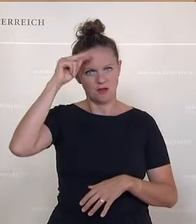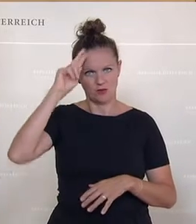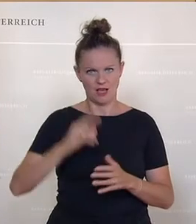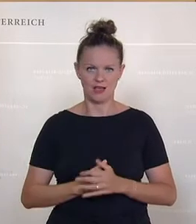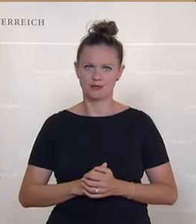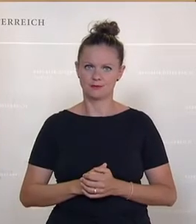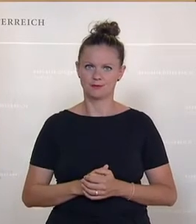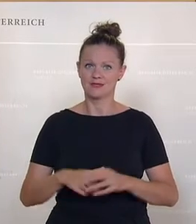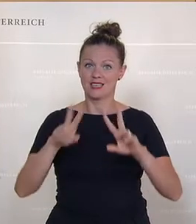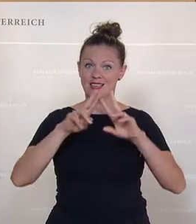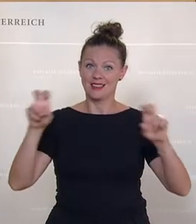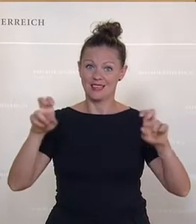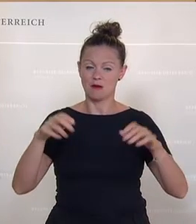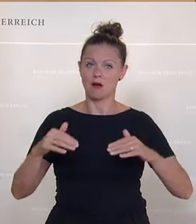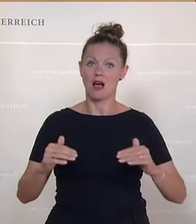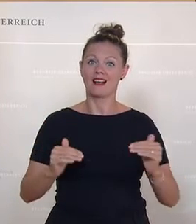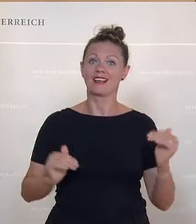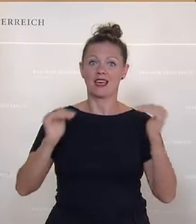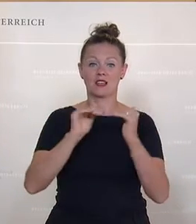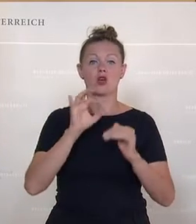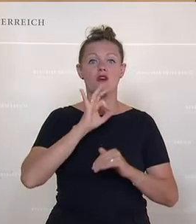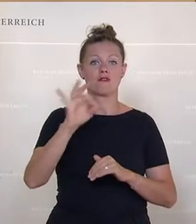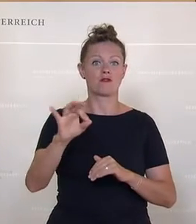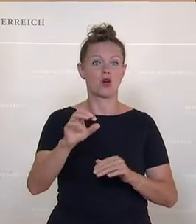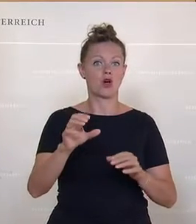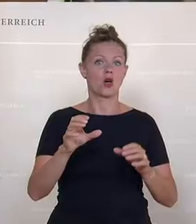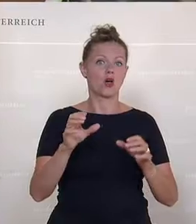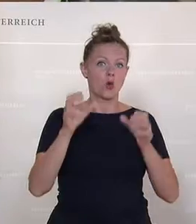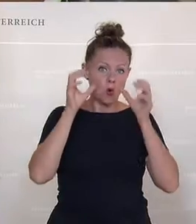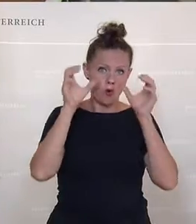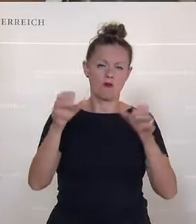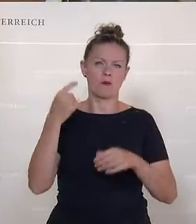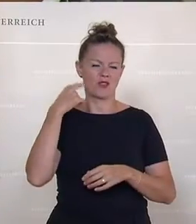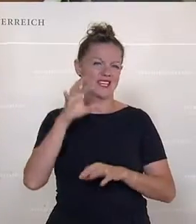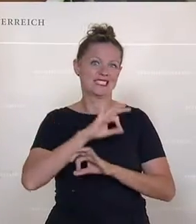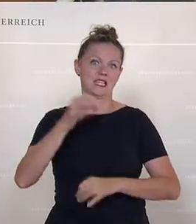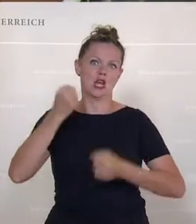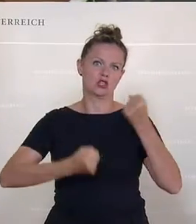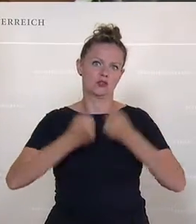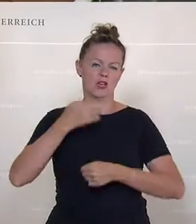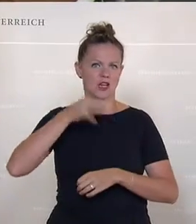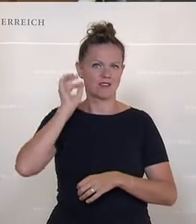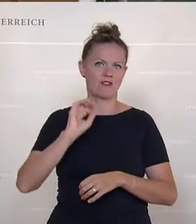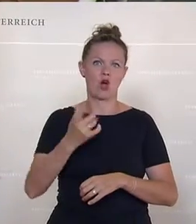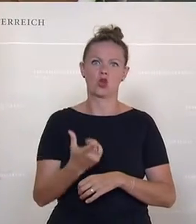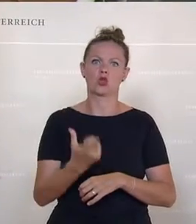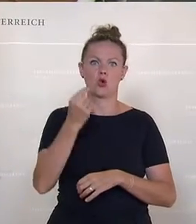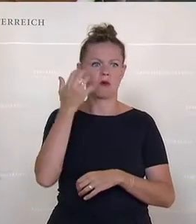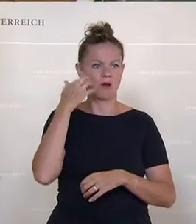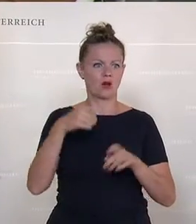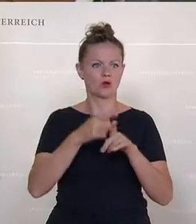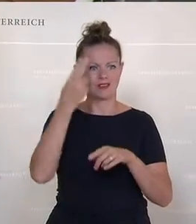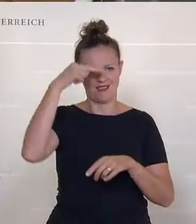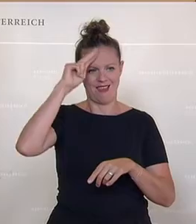Gerechtigkeit ist offenbar für ÖVP und NEOS ein ganz ein schwieriges. Das hat die Frau Doppelbauer bewiesen und der Herr Kopf bewiesen.